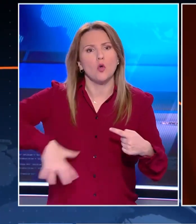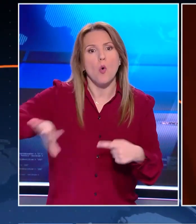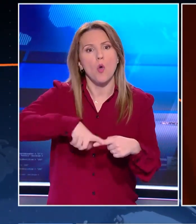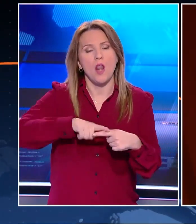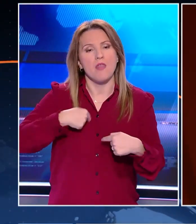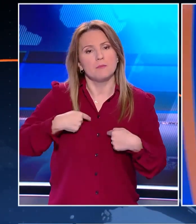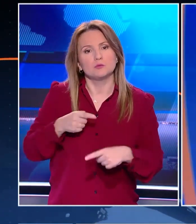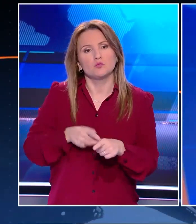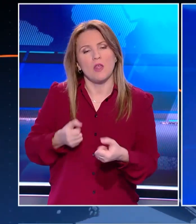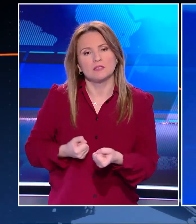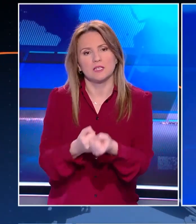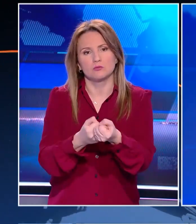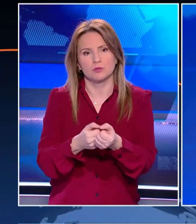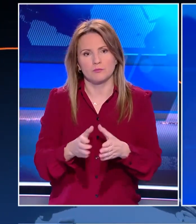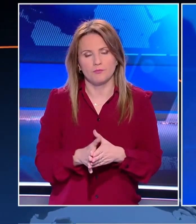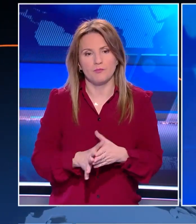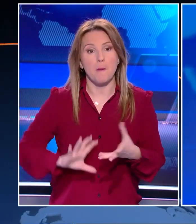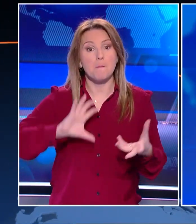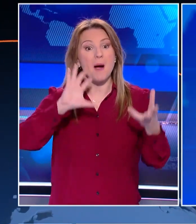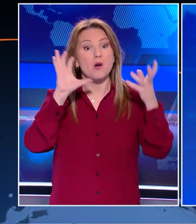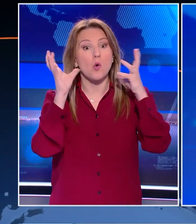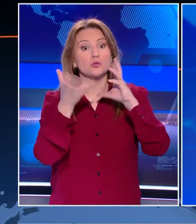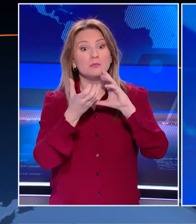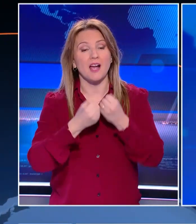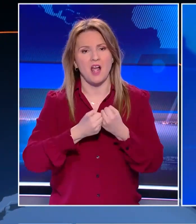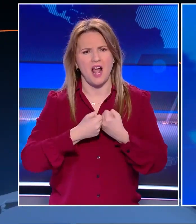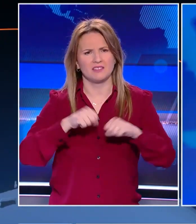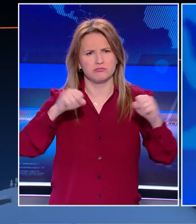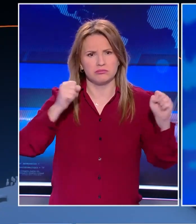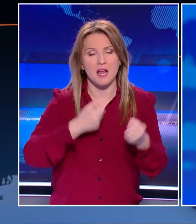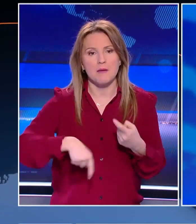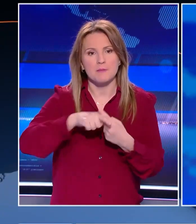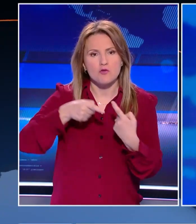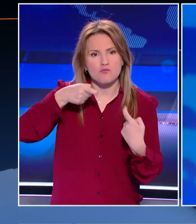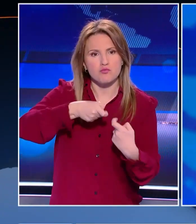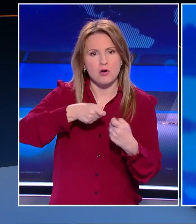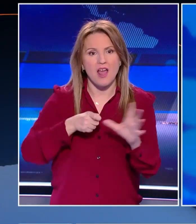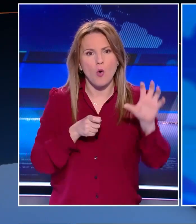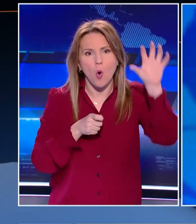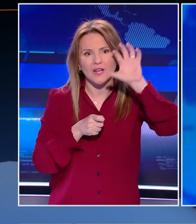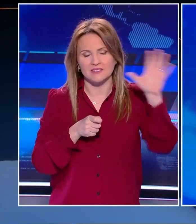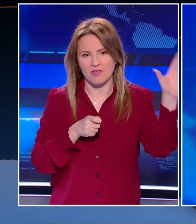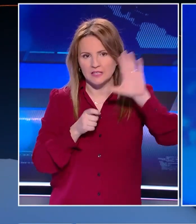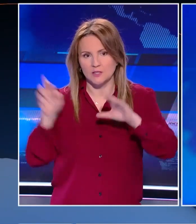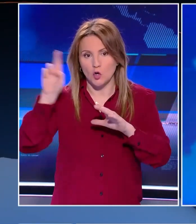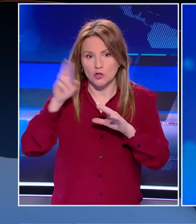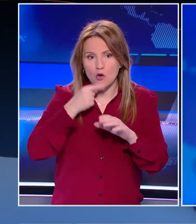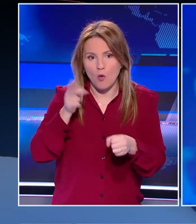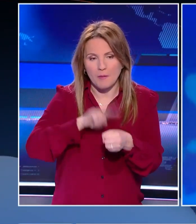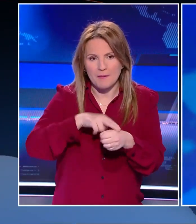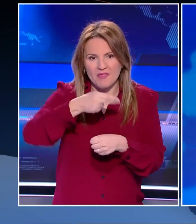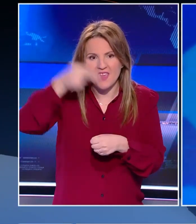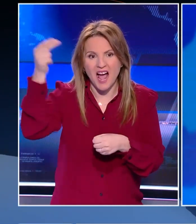όλη την Ελλάδα. Παγκόσμια κατακραυγή αλλά και νέο γύρω αντιπαράθεσης. Ανάμεσα σε Δύση και Ρωσία, πυροδότησε ο θάνατος του